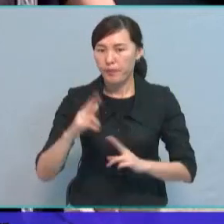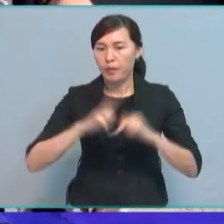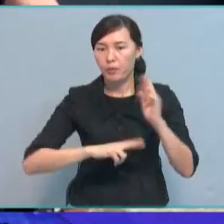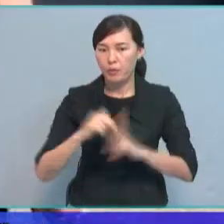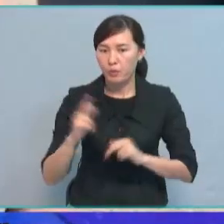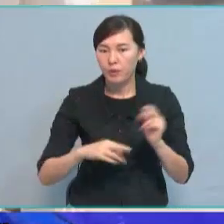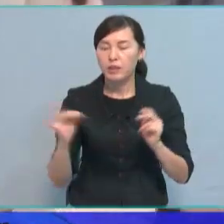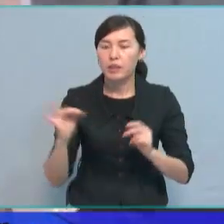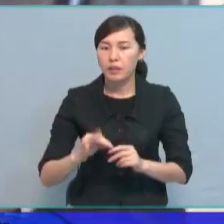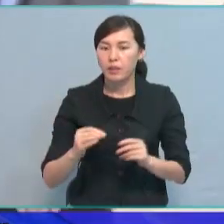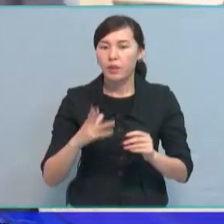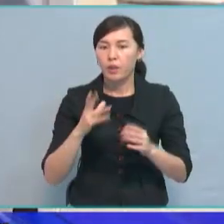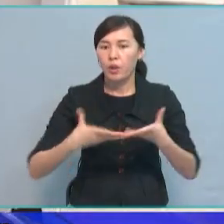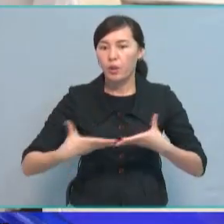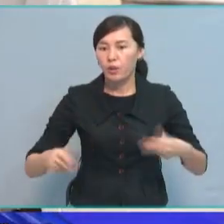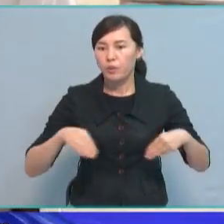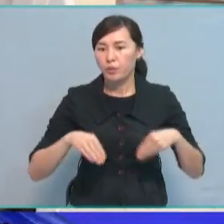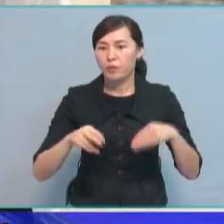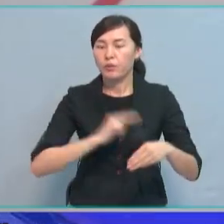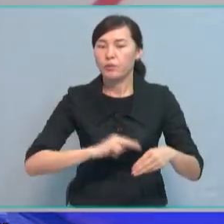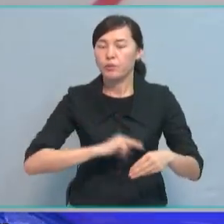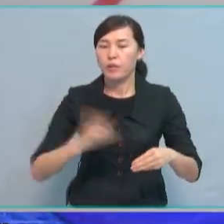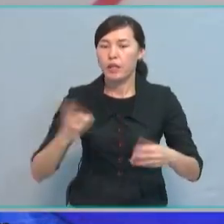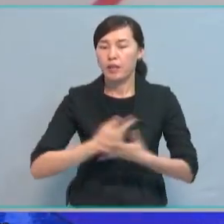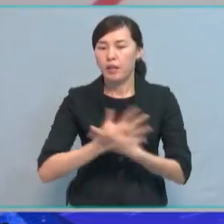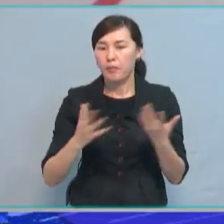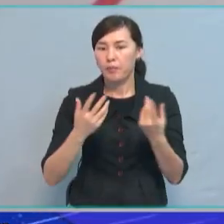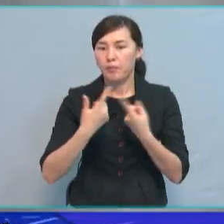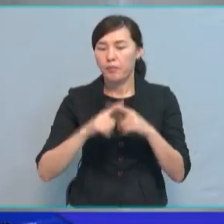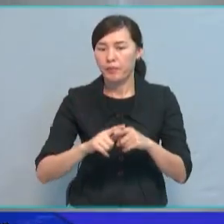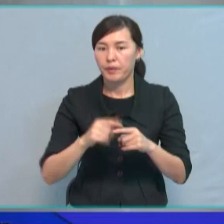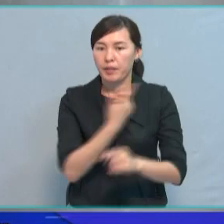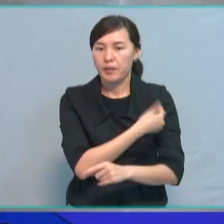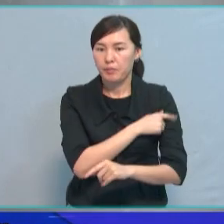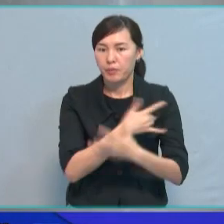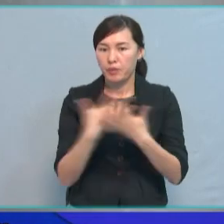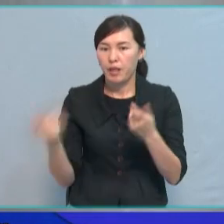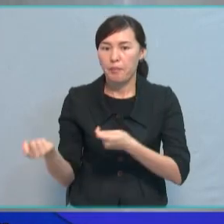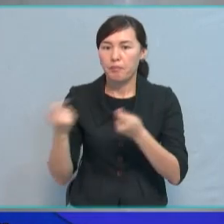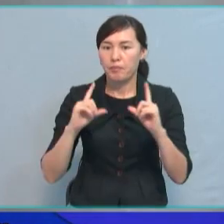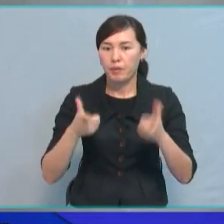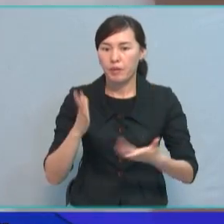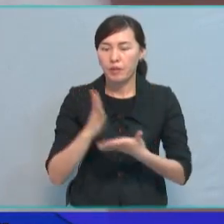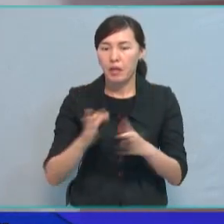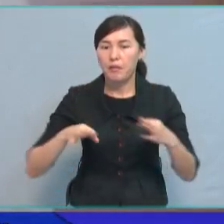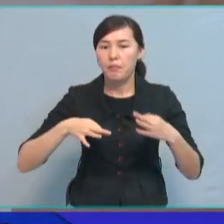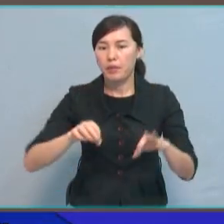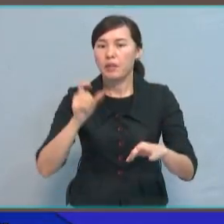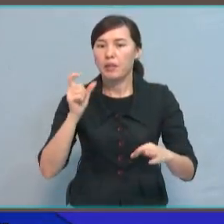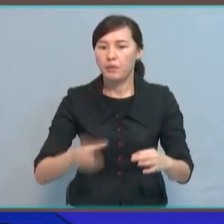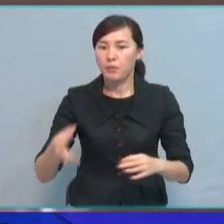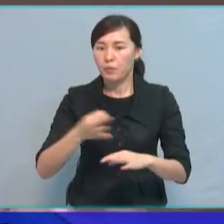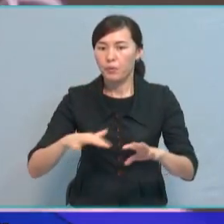нысандарына және көктемгі егіз жұмыстарыны қажет тауарлар мен материалдар, медициналық ұзаттар тағсыға ұрқсат бар афта үліктермен азаматтар